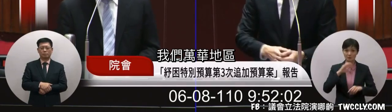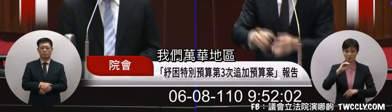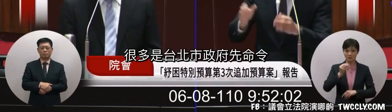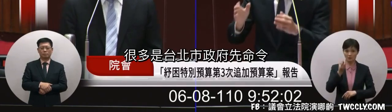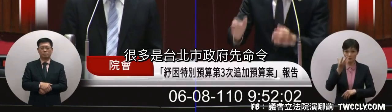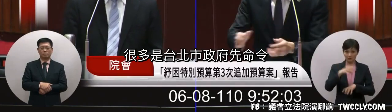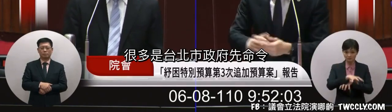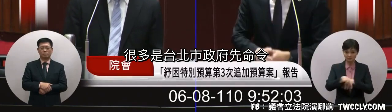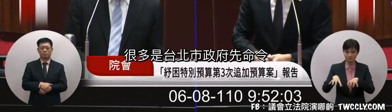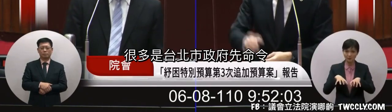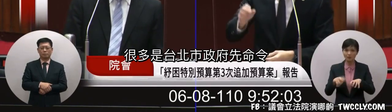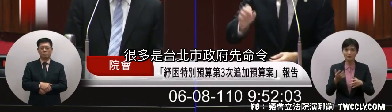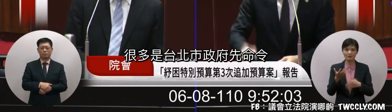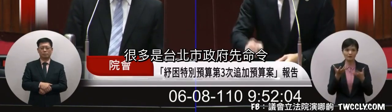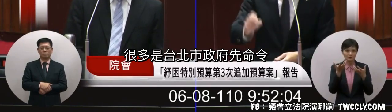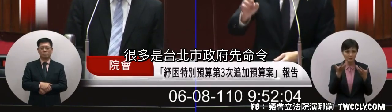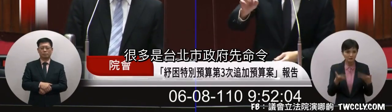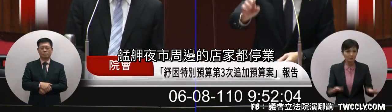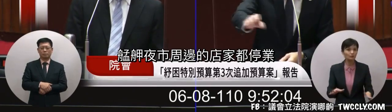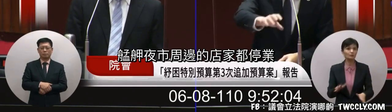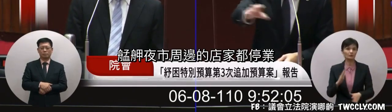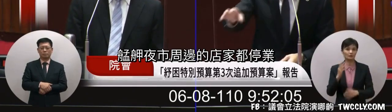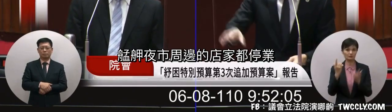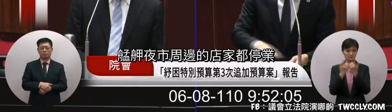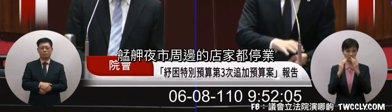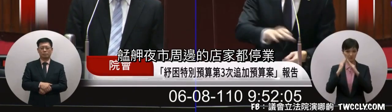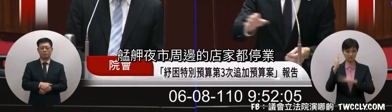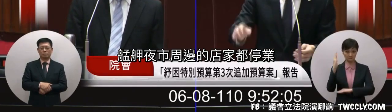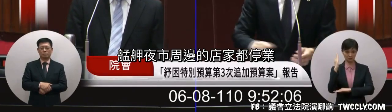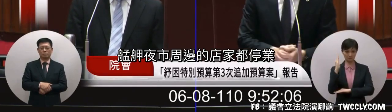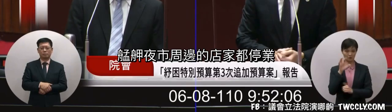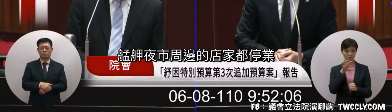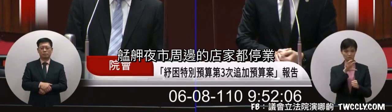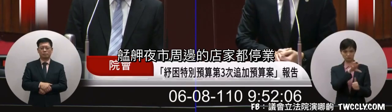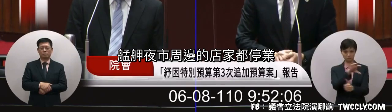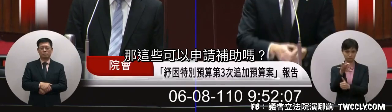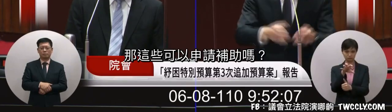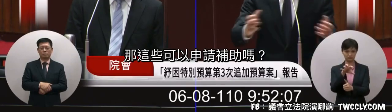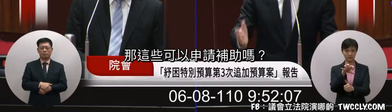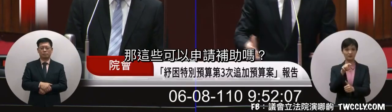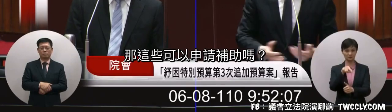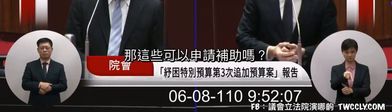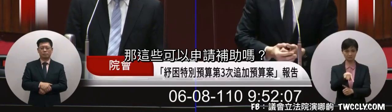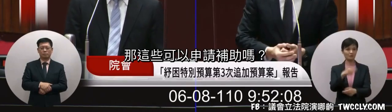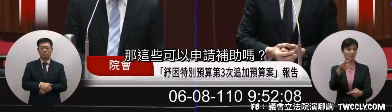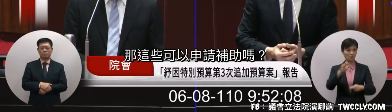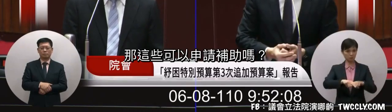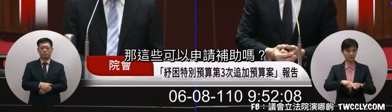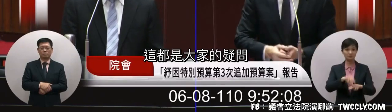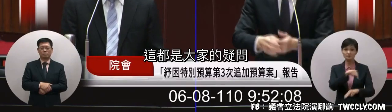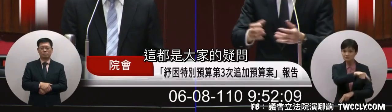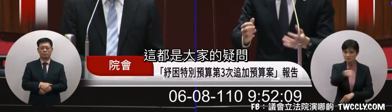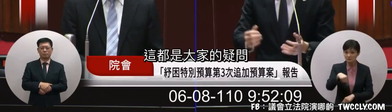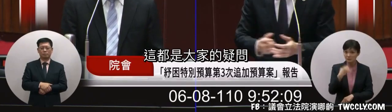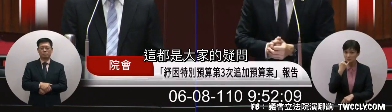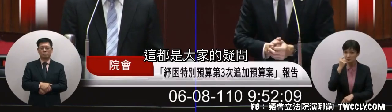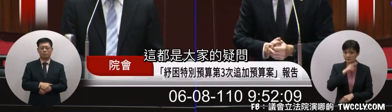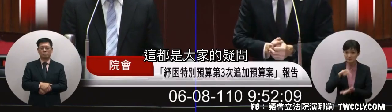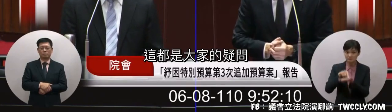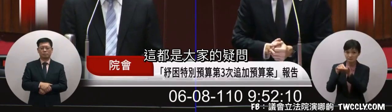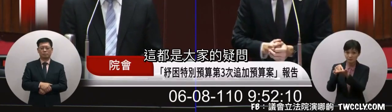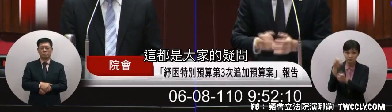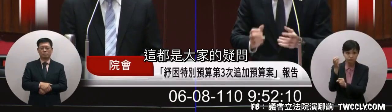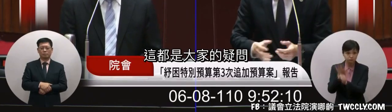家的地區很多是台北市政府先命令邦家或是那邊的店家都停業啊這些不可以聲稱補助這都大家